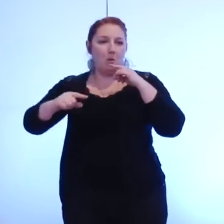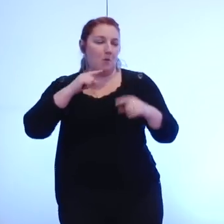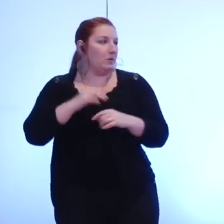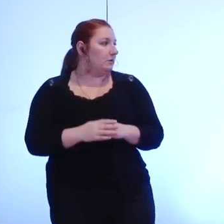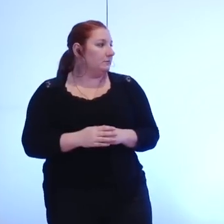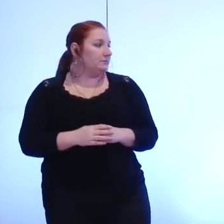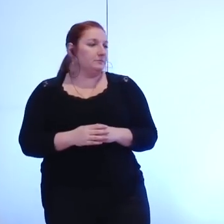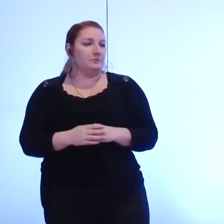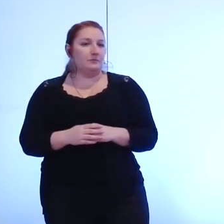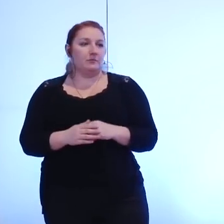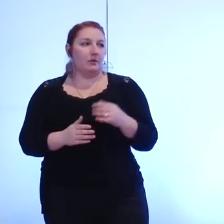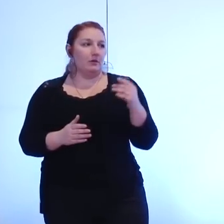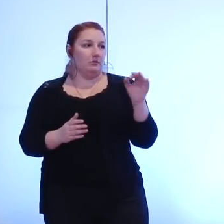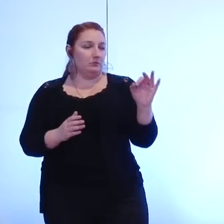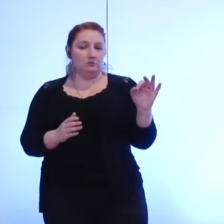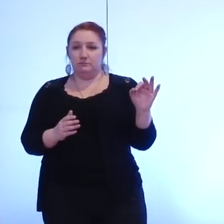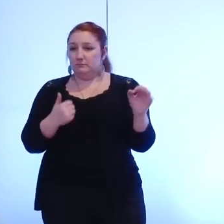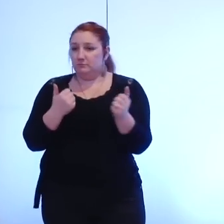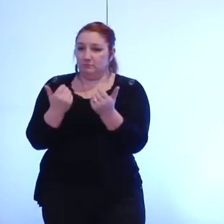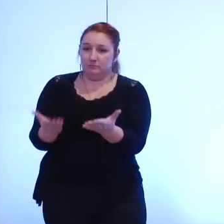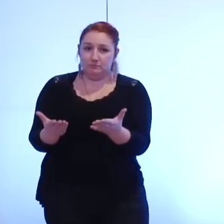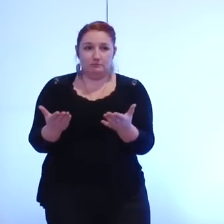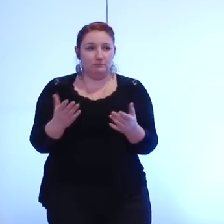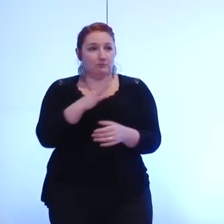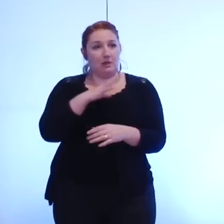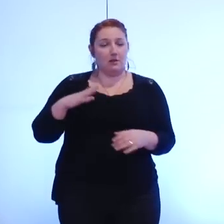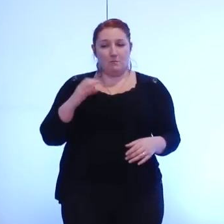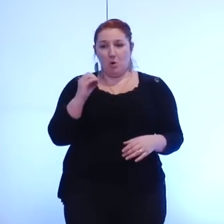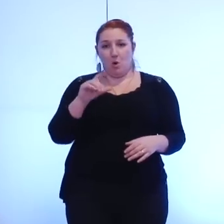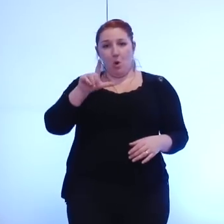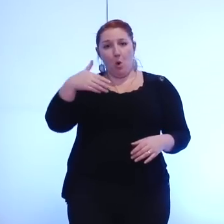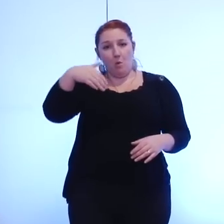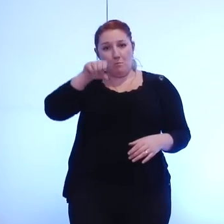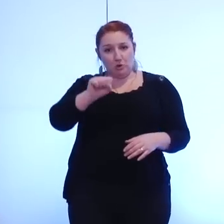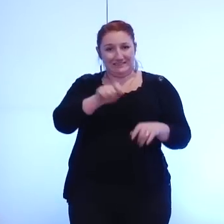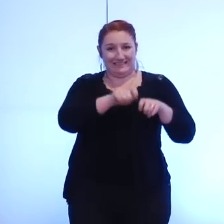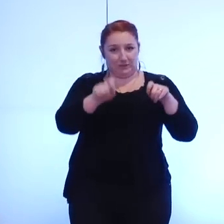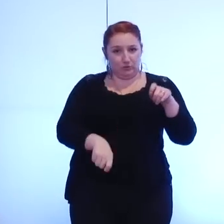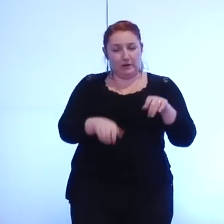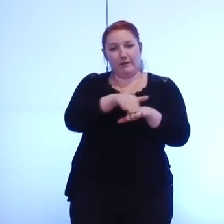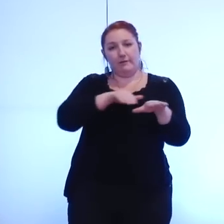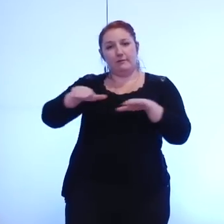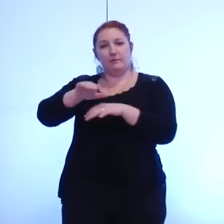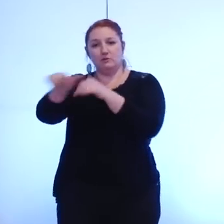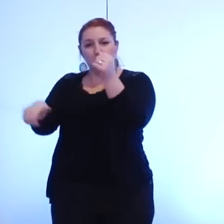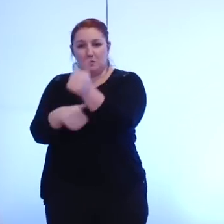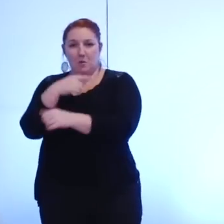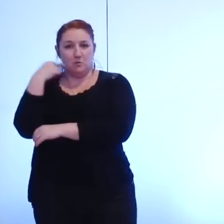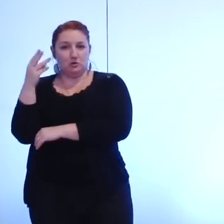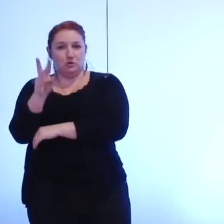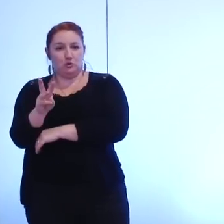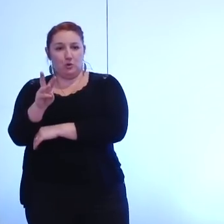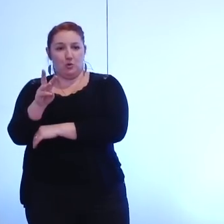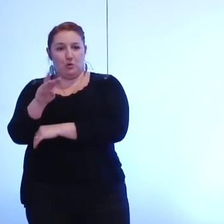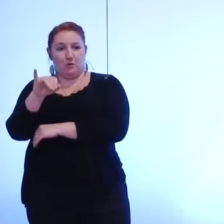allez-y et donc nous vous proposons de désigner madame Olmos comme titulaire et monsieur Viard comme suppléant très bien